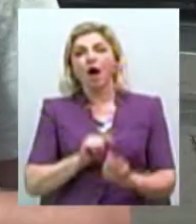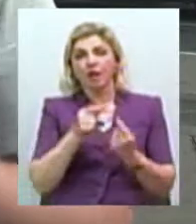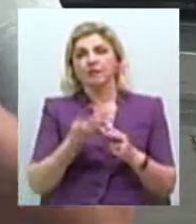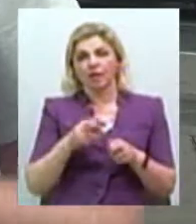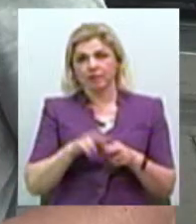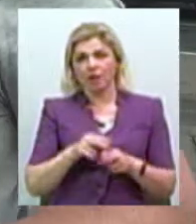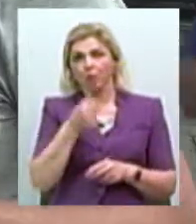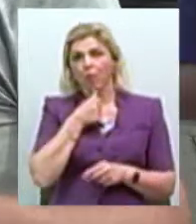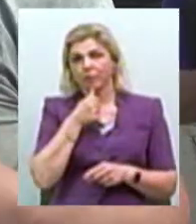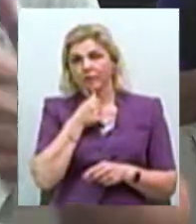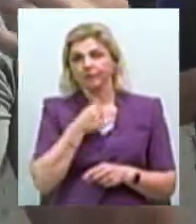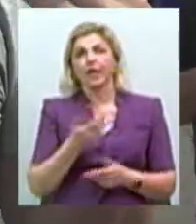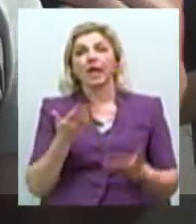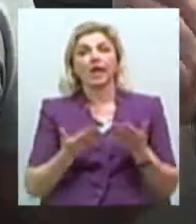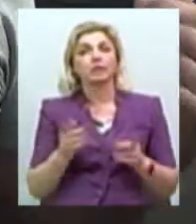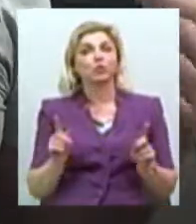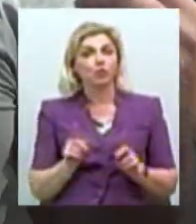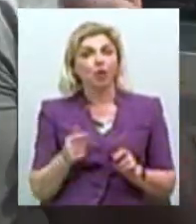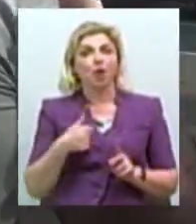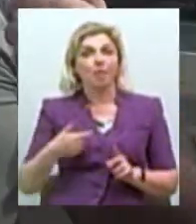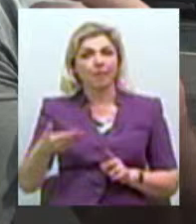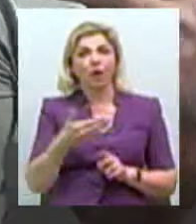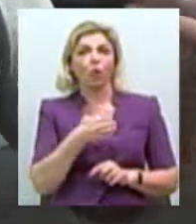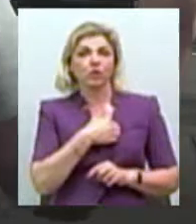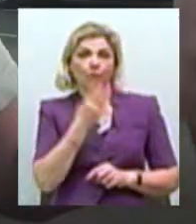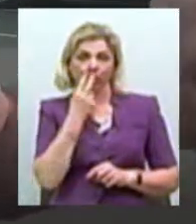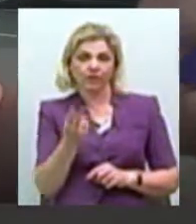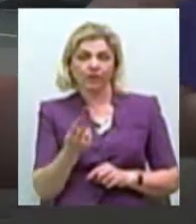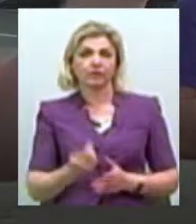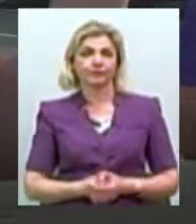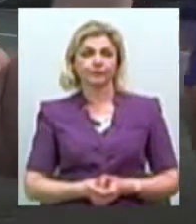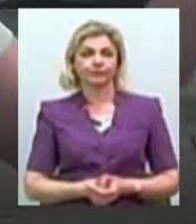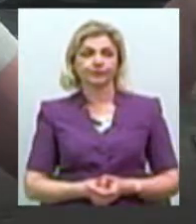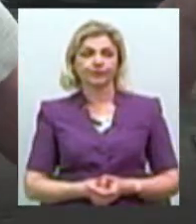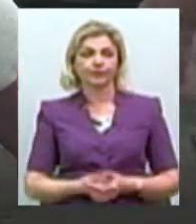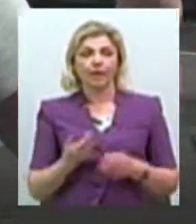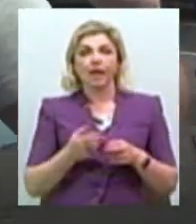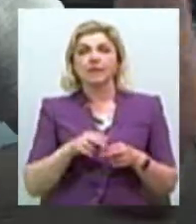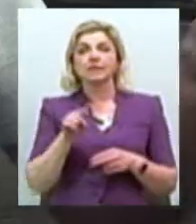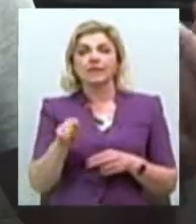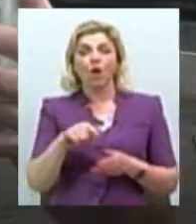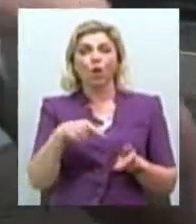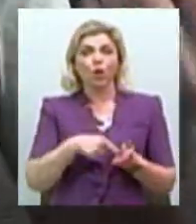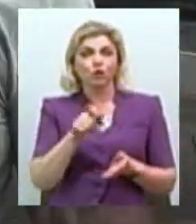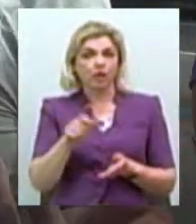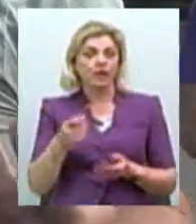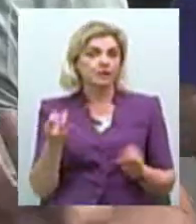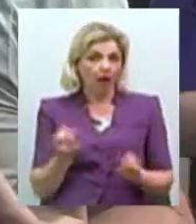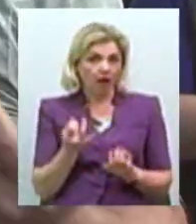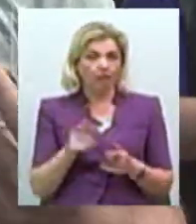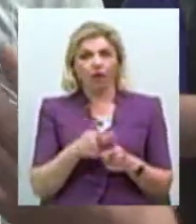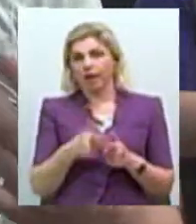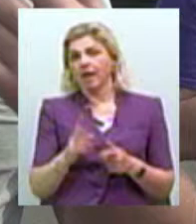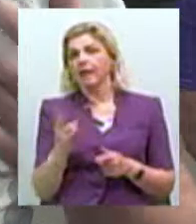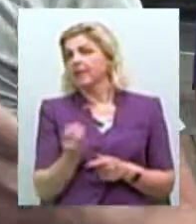Що ми мали на увазі пробна акція? Ми хотіли подивитися, це гаражанам цікаво чи не цікаво.